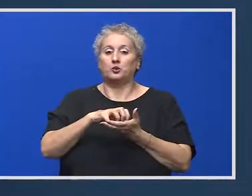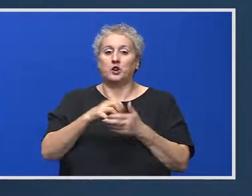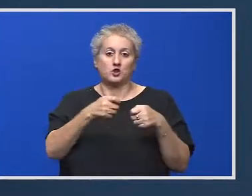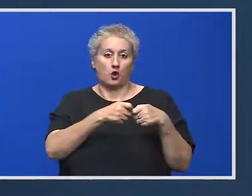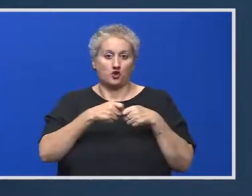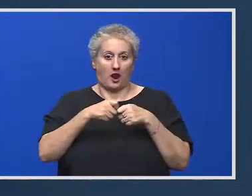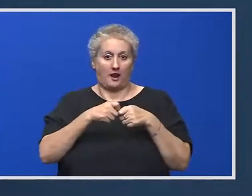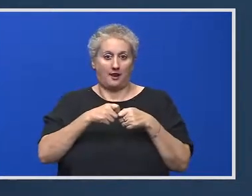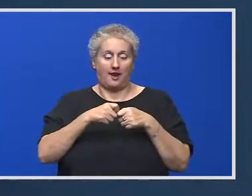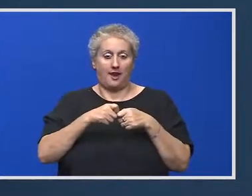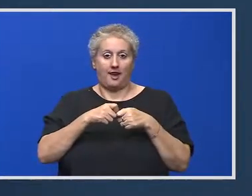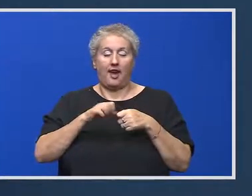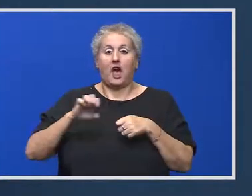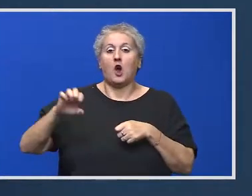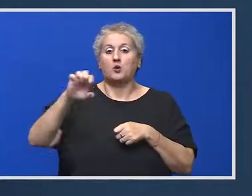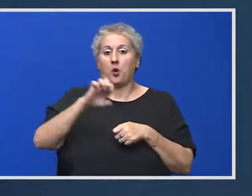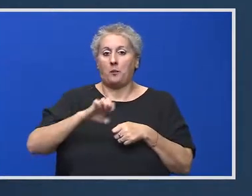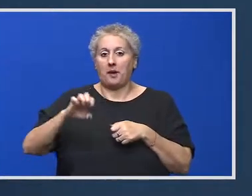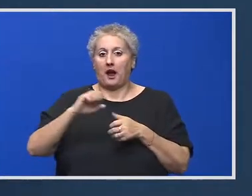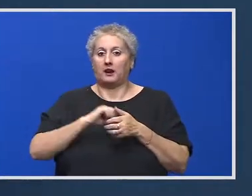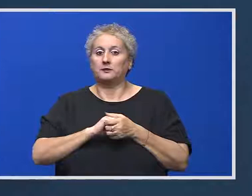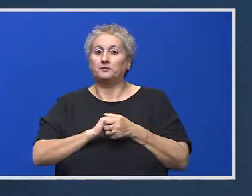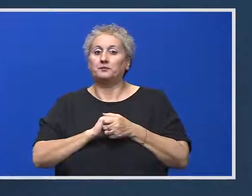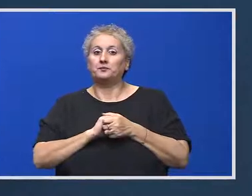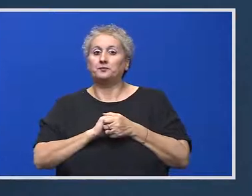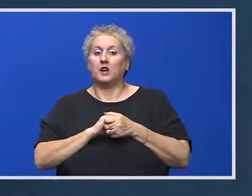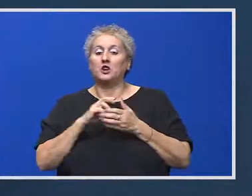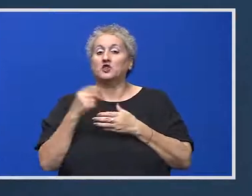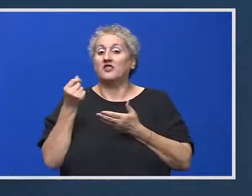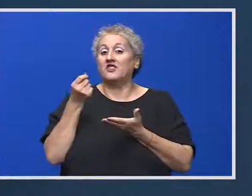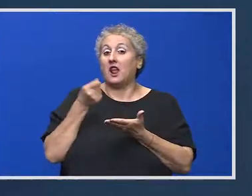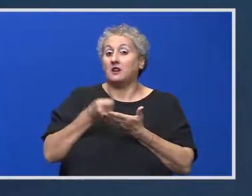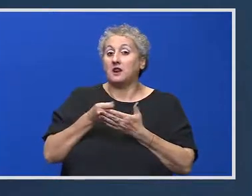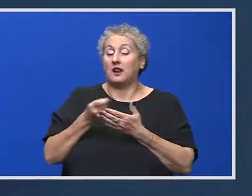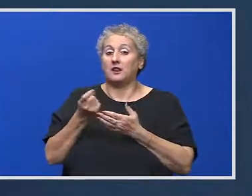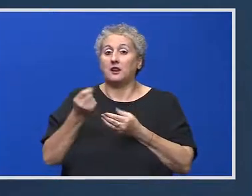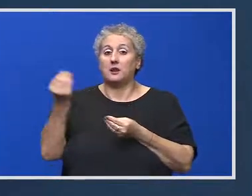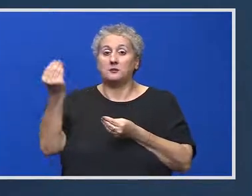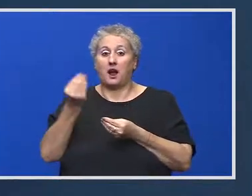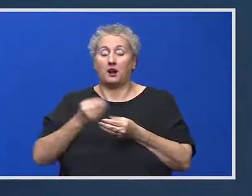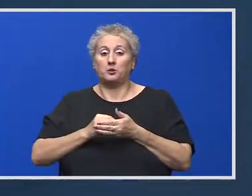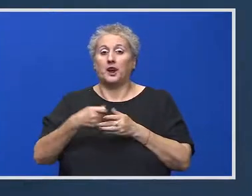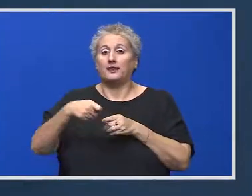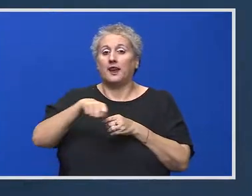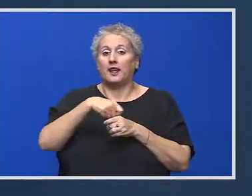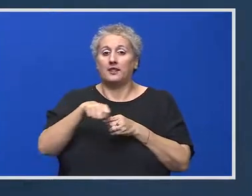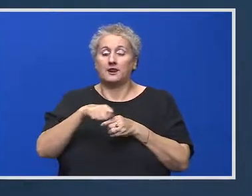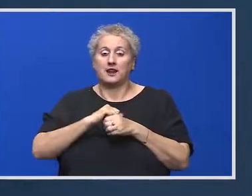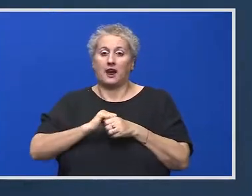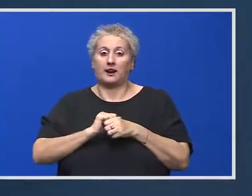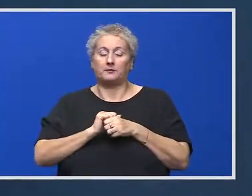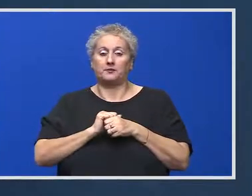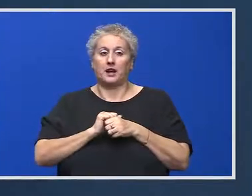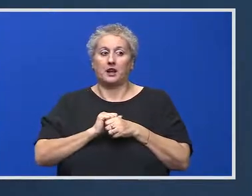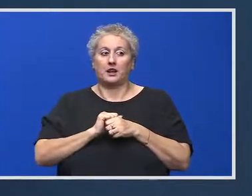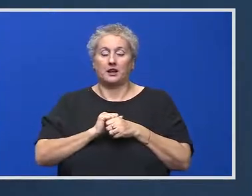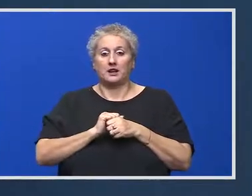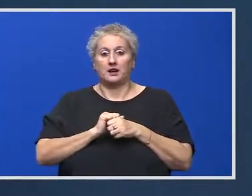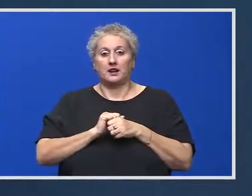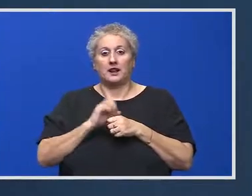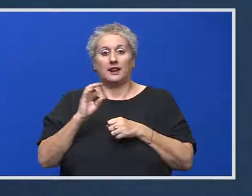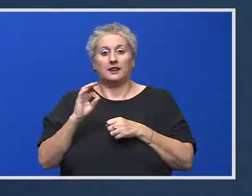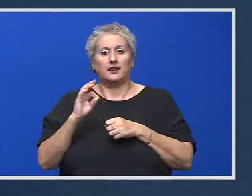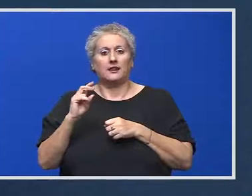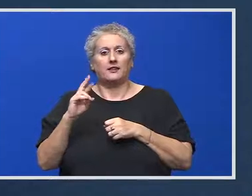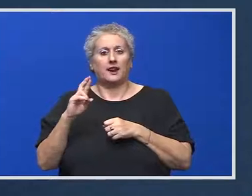Fondurile Europene Clasice, să le spunem, și finanțarea din Planul Național de Redresare și Reziliență. Bună ziua, Luisa Gireadă